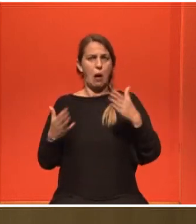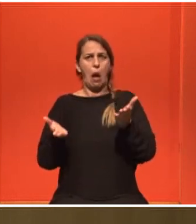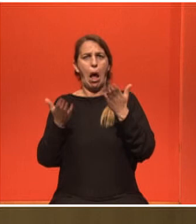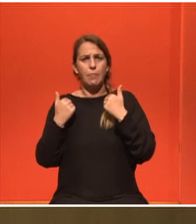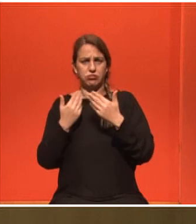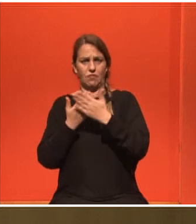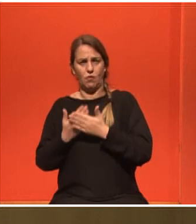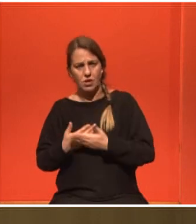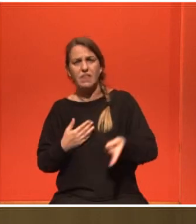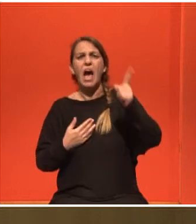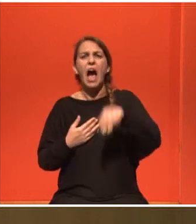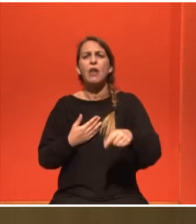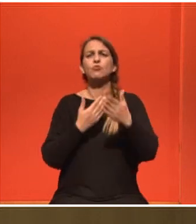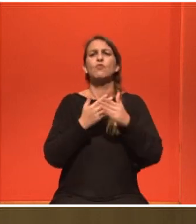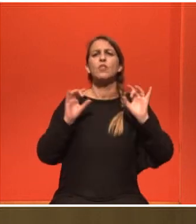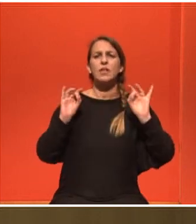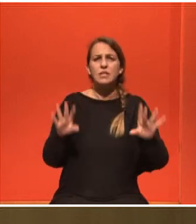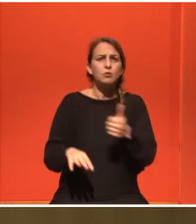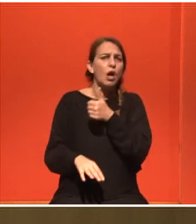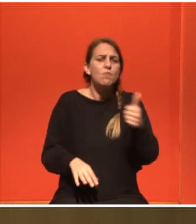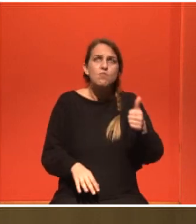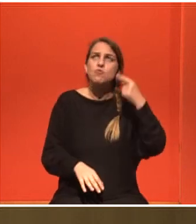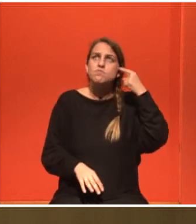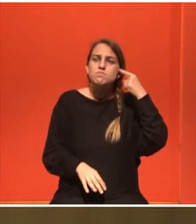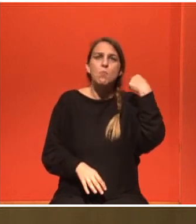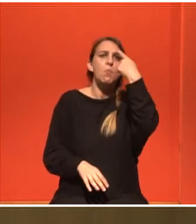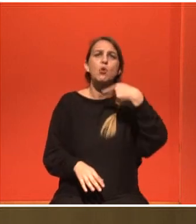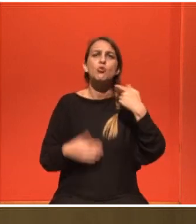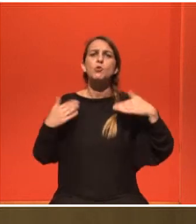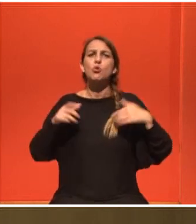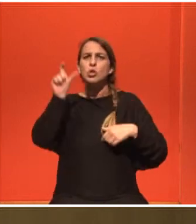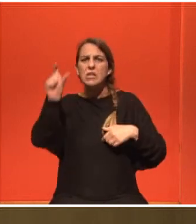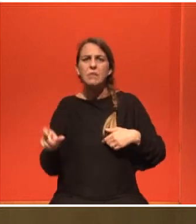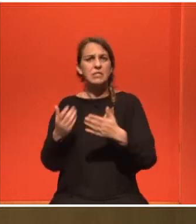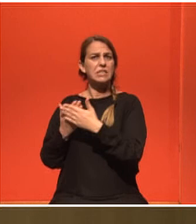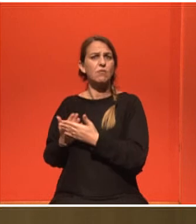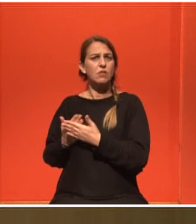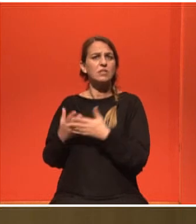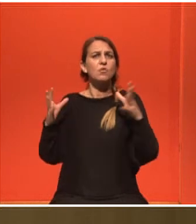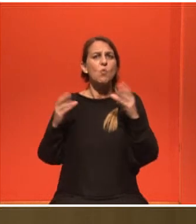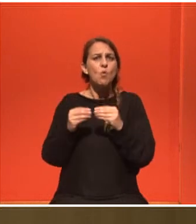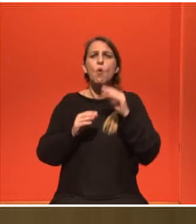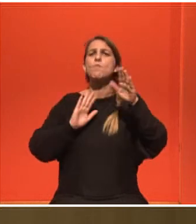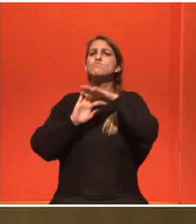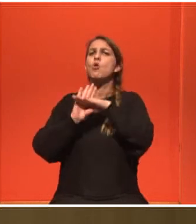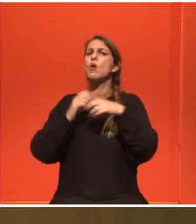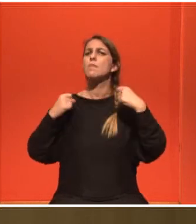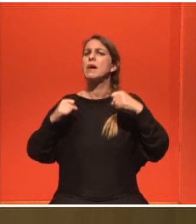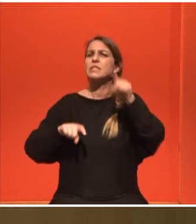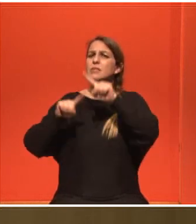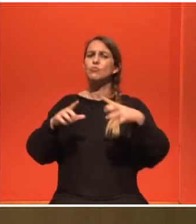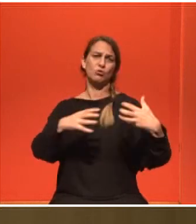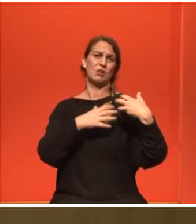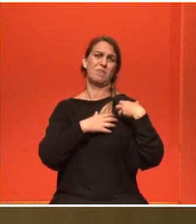Να αποθέτω τις ελπίδες μόνο στο προσωπικό γυμναστή μου με όσες γνώσεις έχει ή μπορεί να αποκτήσει διαβάζω το ίδιο. Εδώ είναι ένα κέρδιο ερώτημα. Θα ήθελα τον